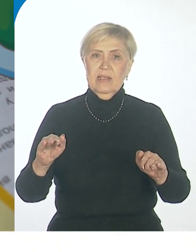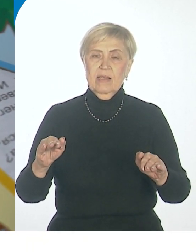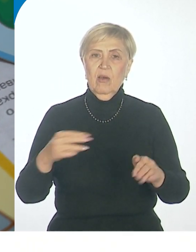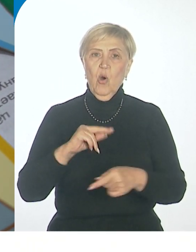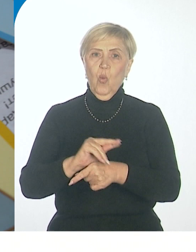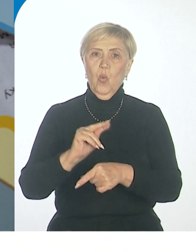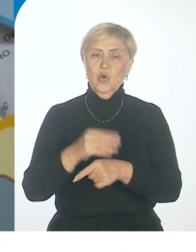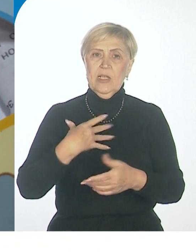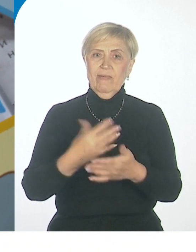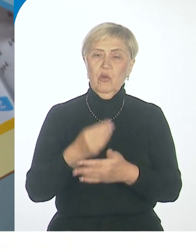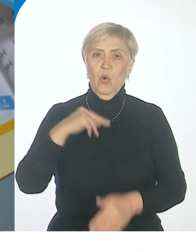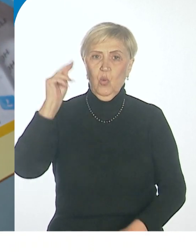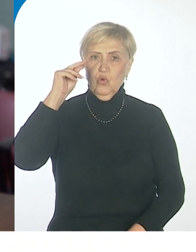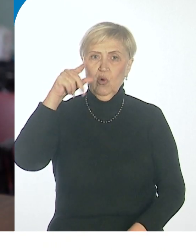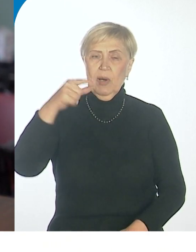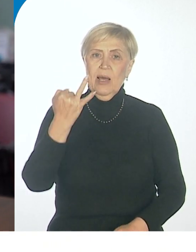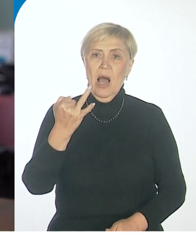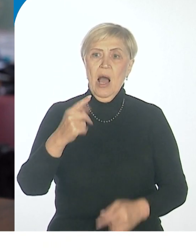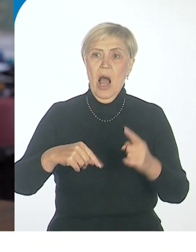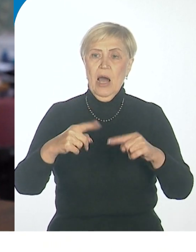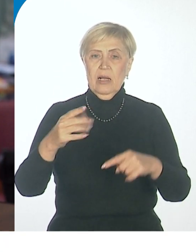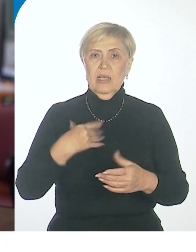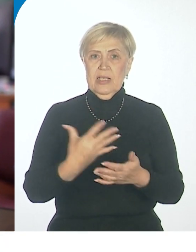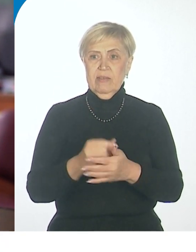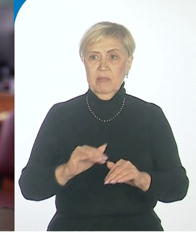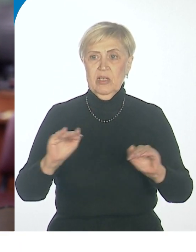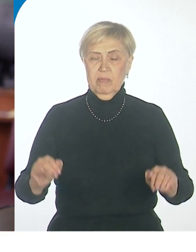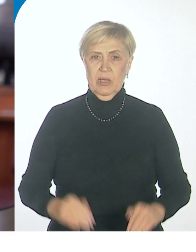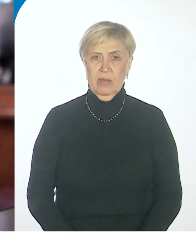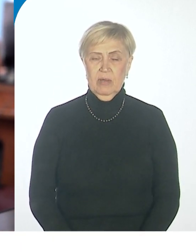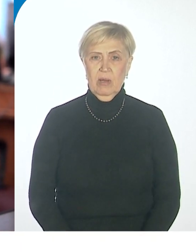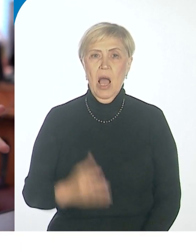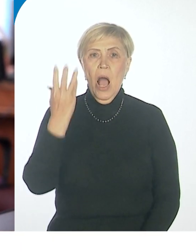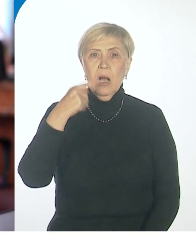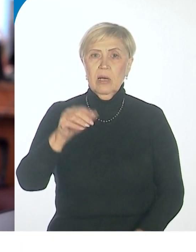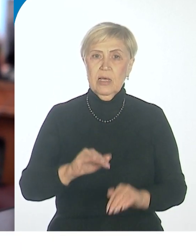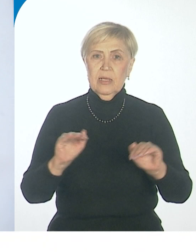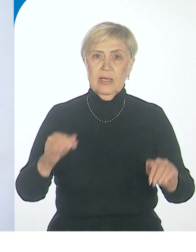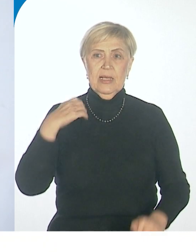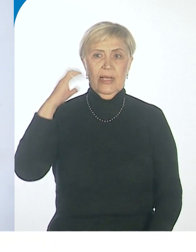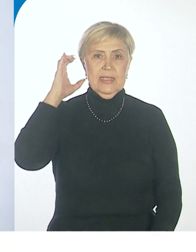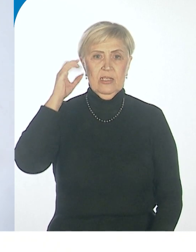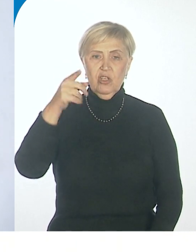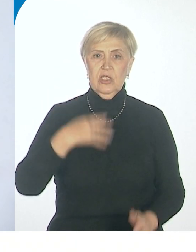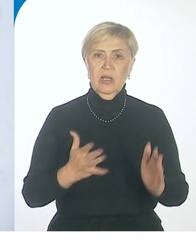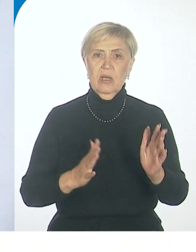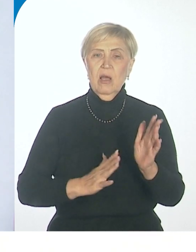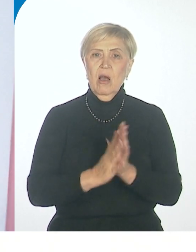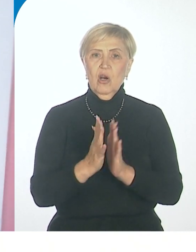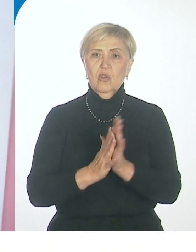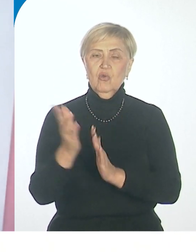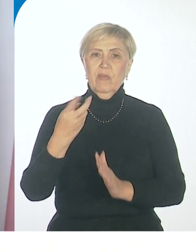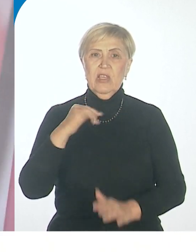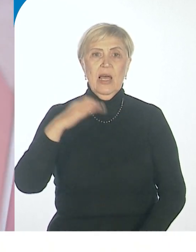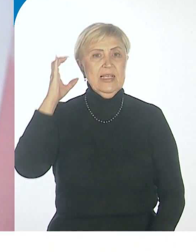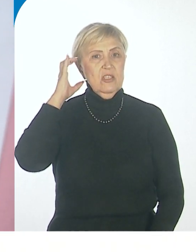учебу, а родители – отношения с детьми и новым школьным процессом. Когда дети слышащие растут в неслышащей семье,